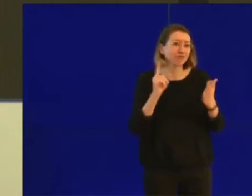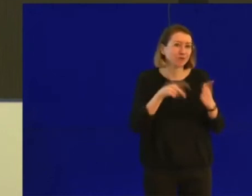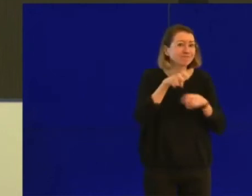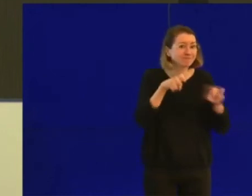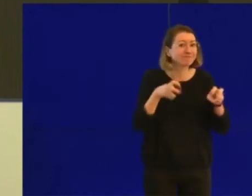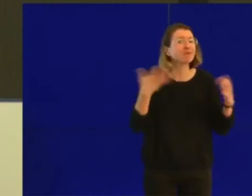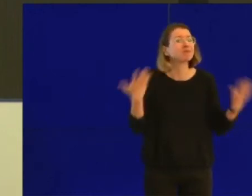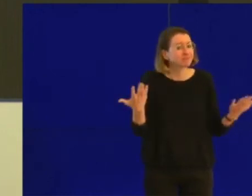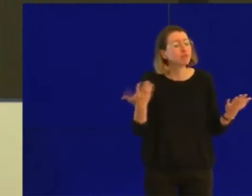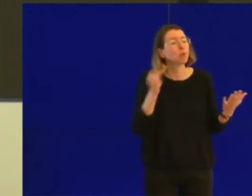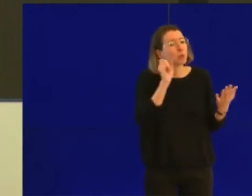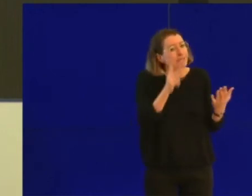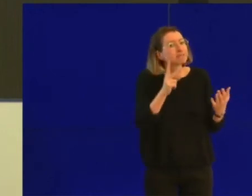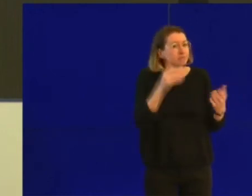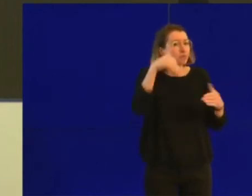sociale.